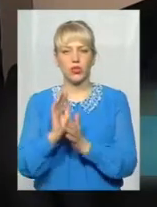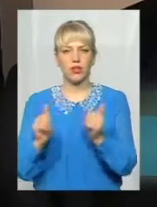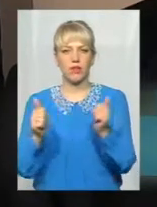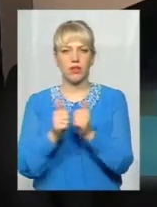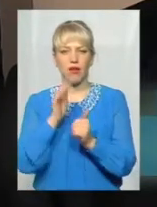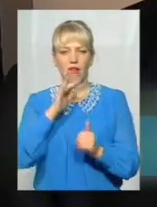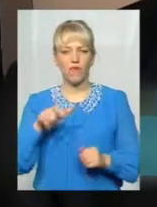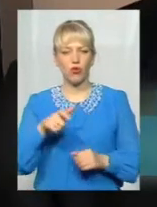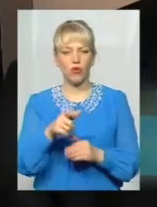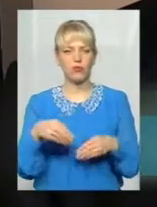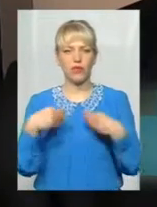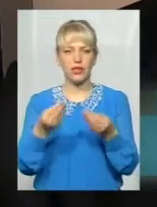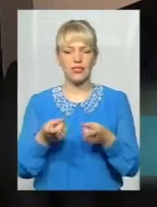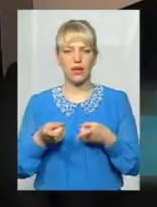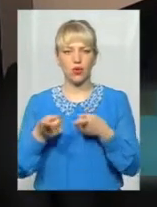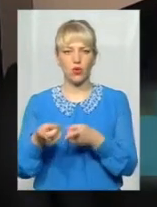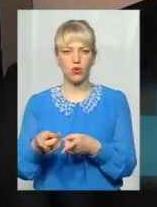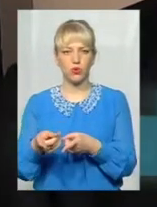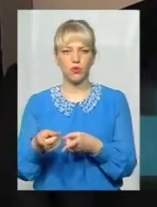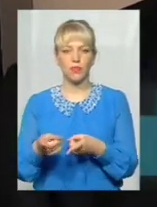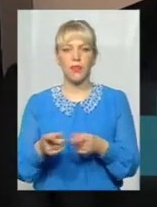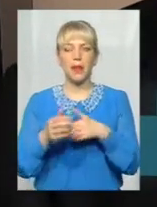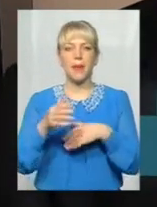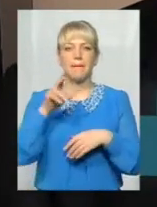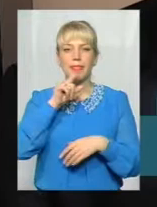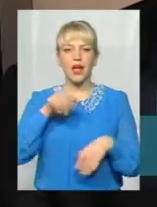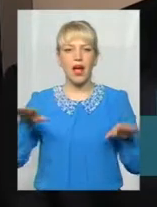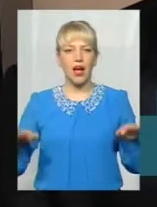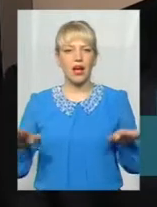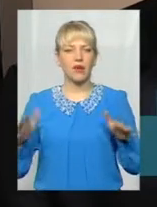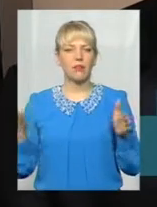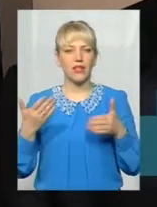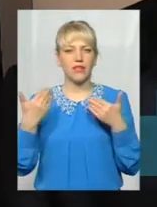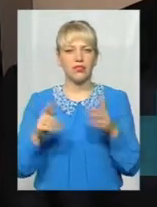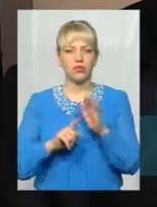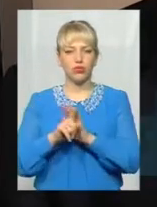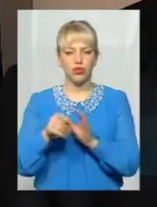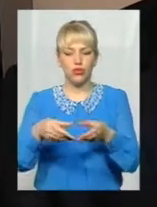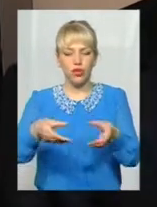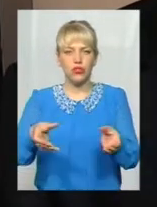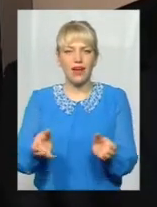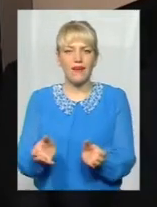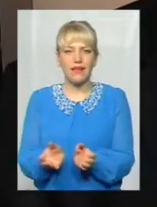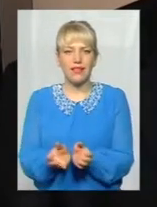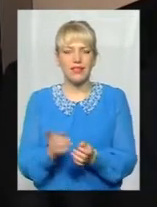несе загрозу птахам, які вже починають гніздитися, молодняку,